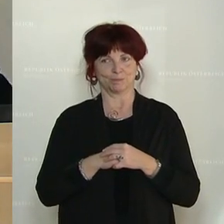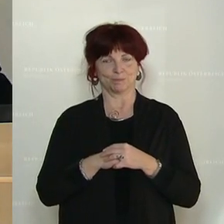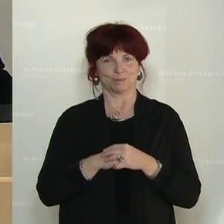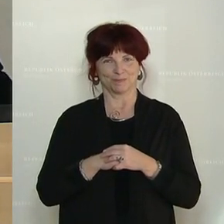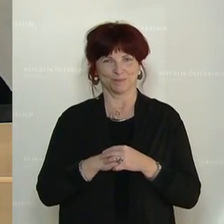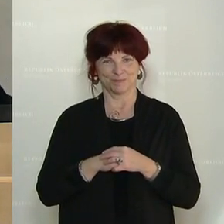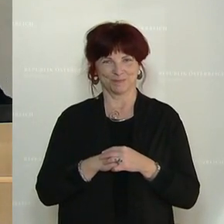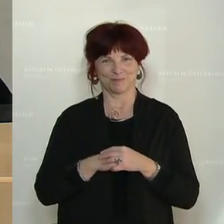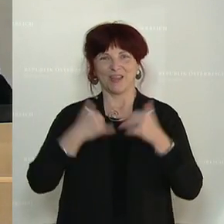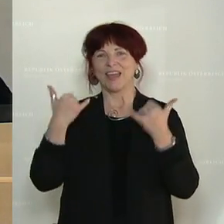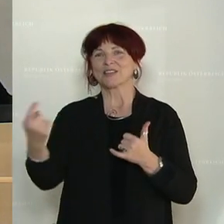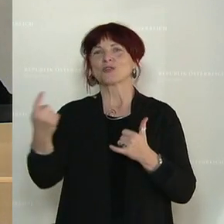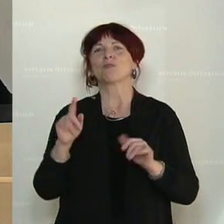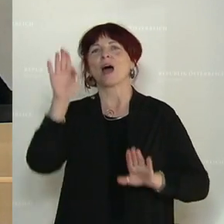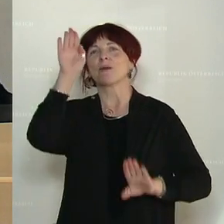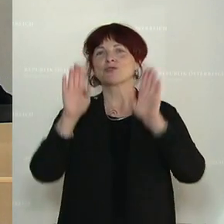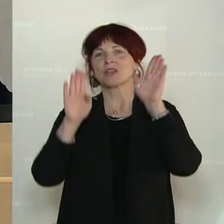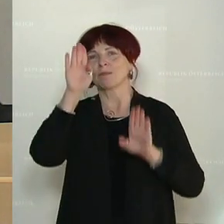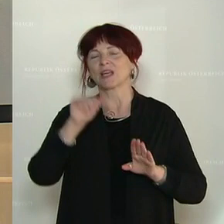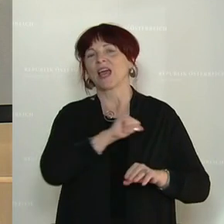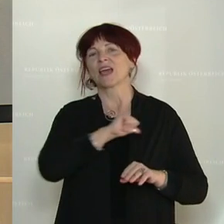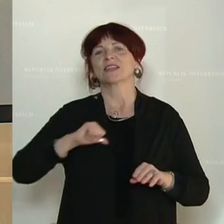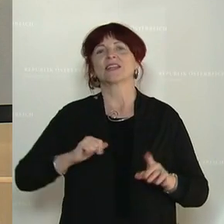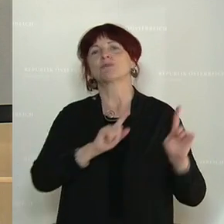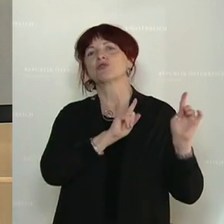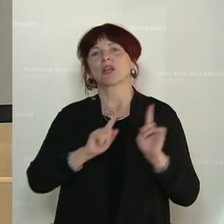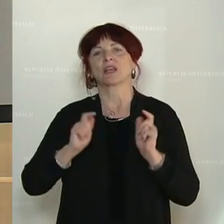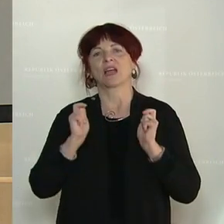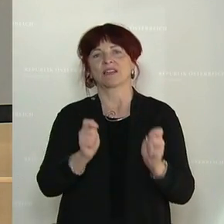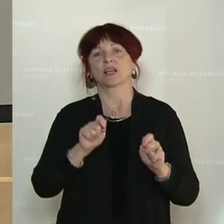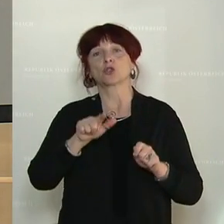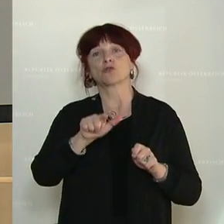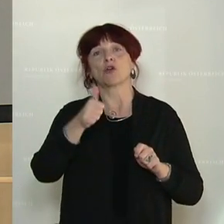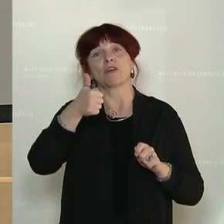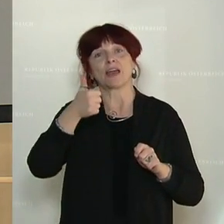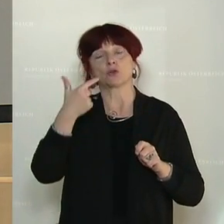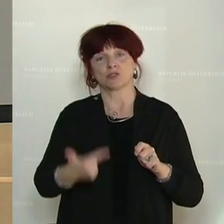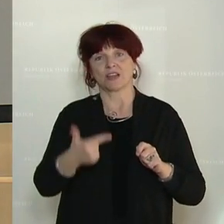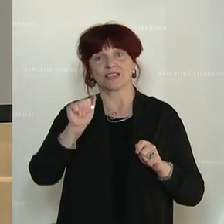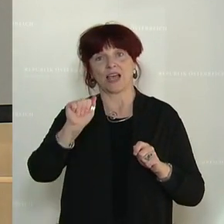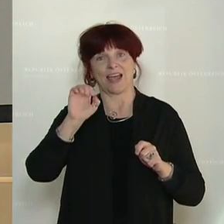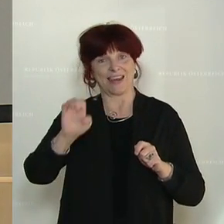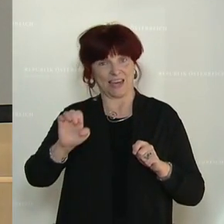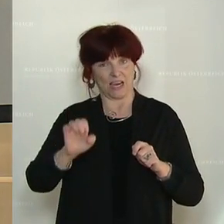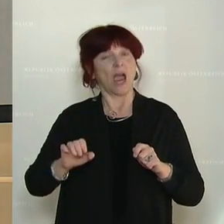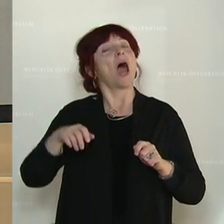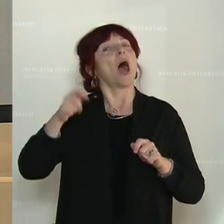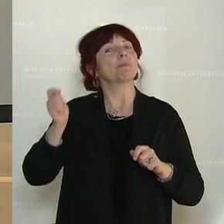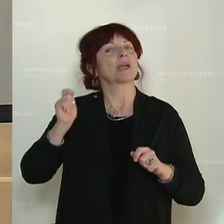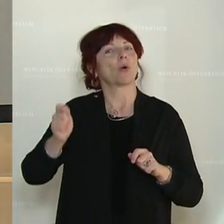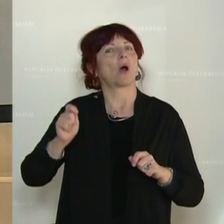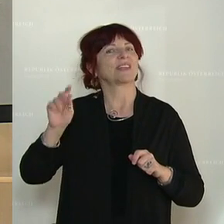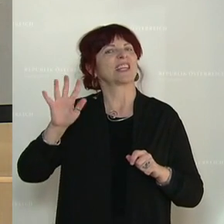Wir gelangen nunmehr zur Abstimmung über den selbstständigen Antrag 1221aE der Abgeordneten Schellhorn.